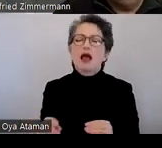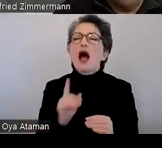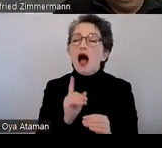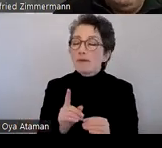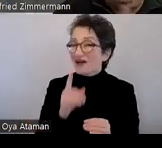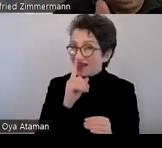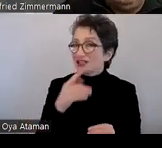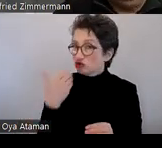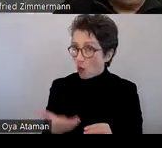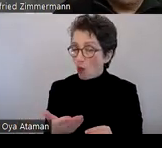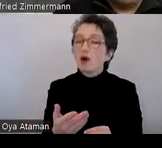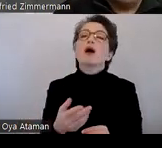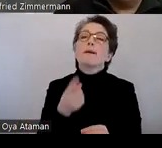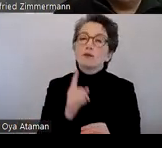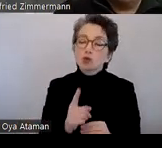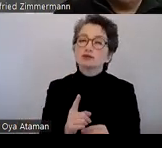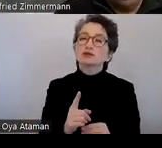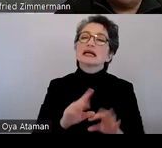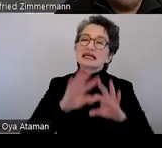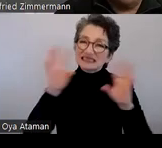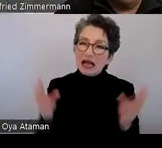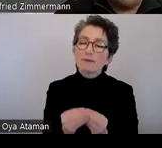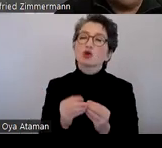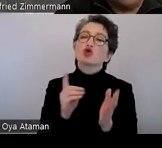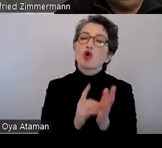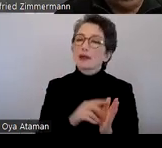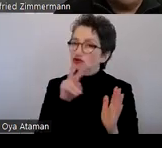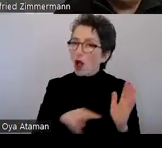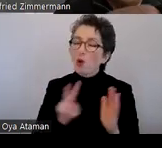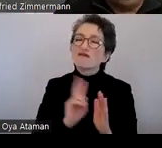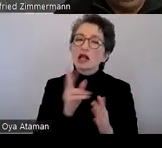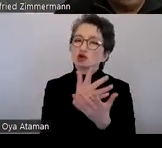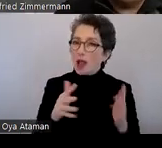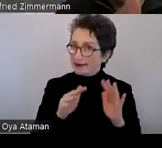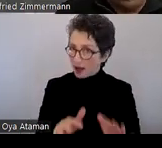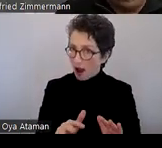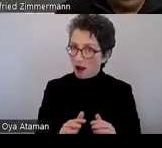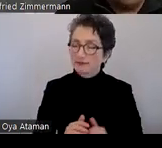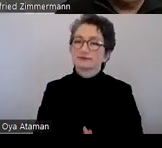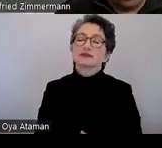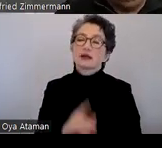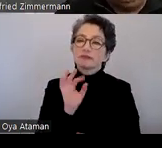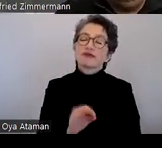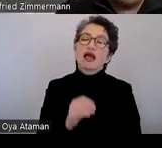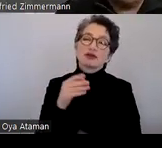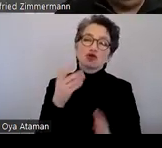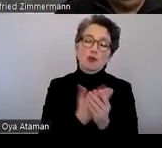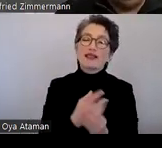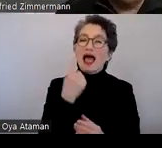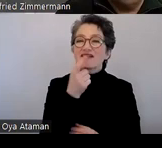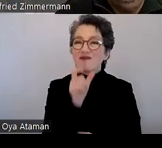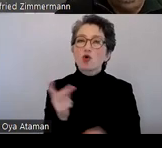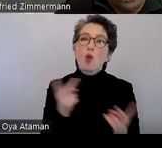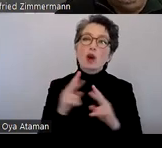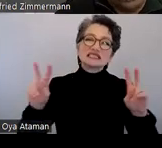auch für das gesamte Dokument geklärt werden. Aber auch, wenn im Dokument ein Wort oder ein Zitat oder